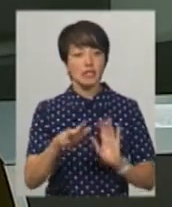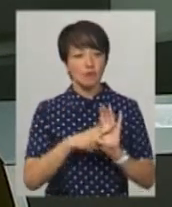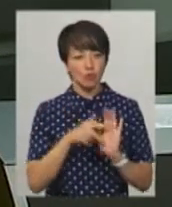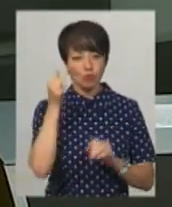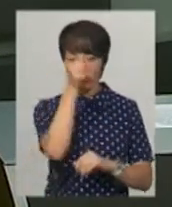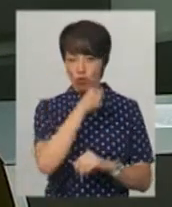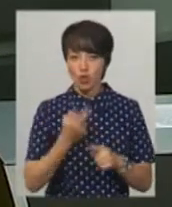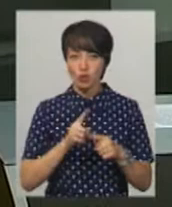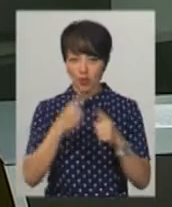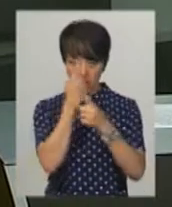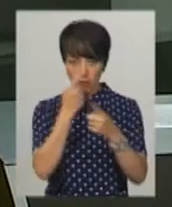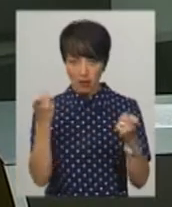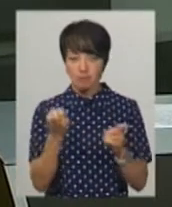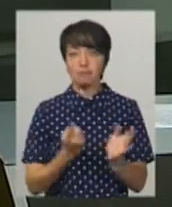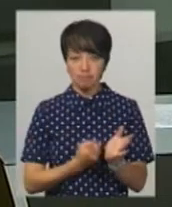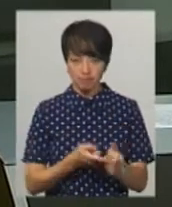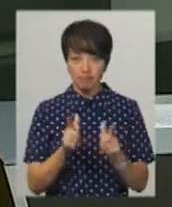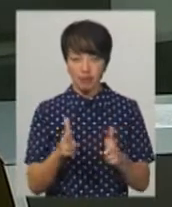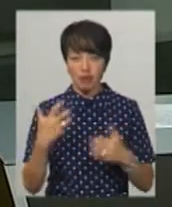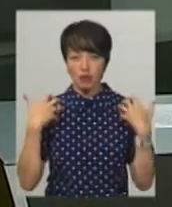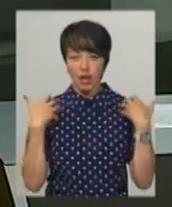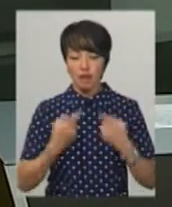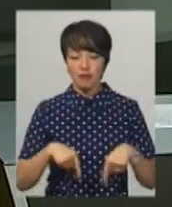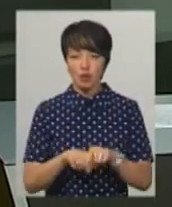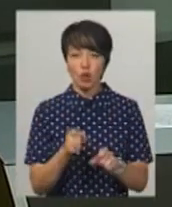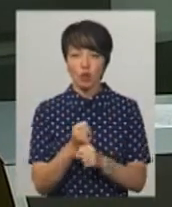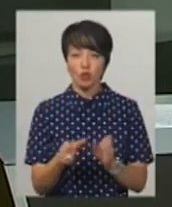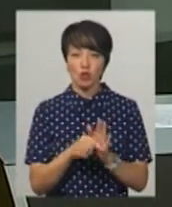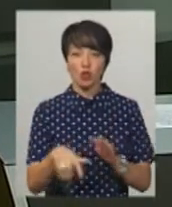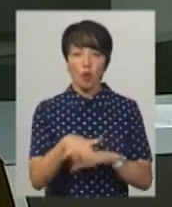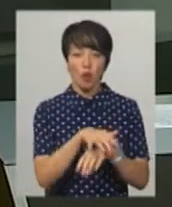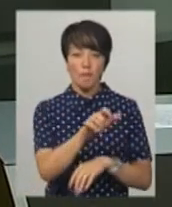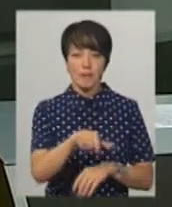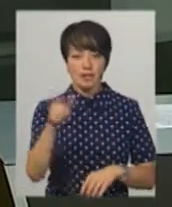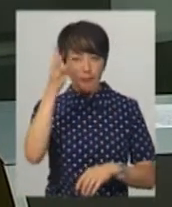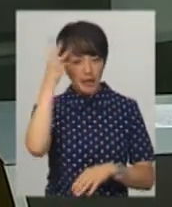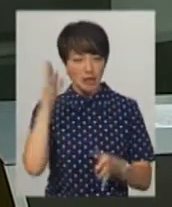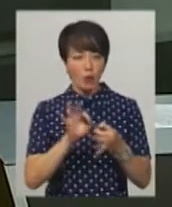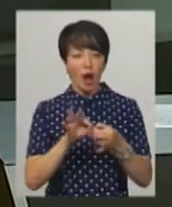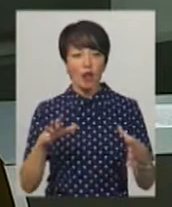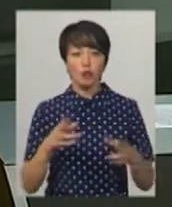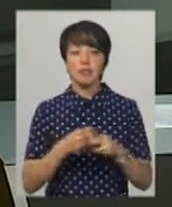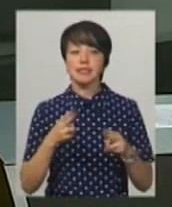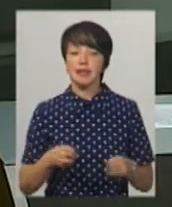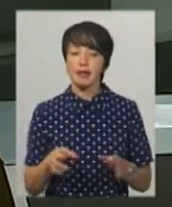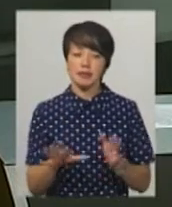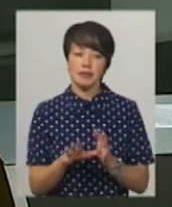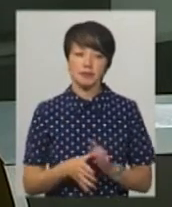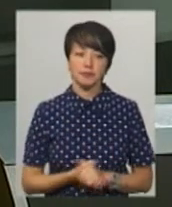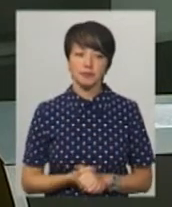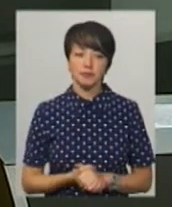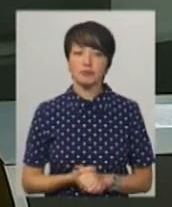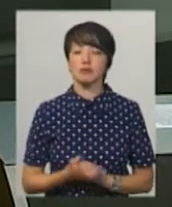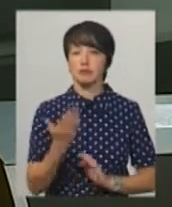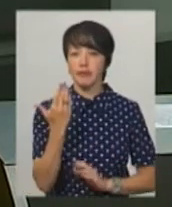року. Цю інформацію нам підтвердила начальник відділу роботи з громадськістю Хмельницької атомної електростанції Тетяна Лисичук.